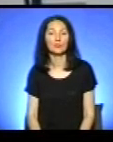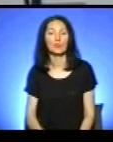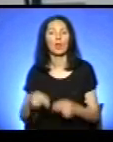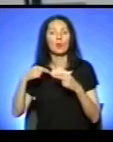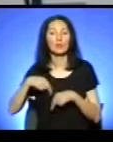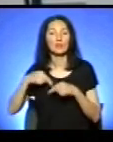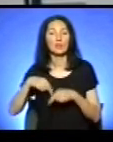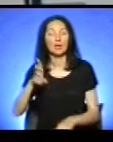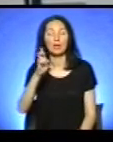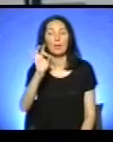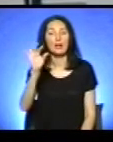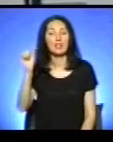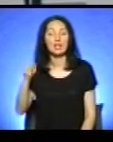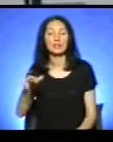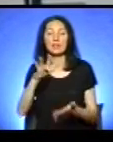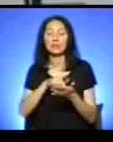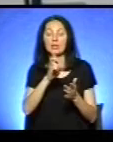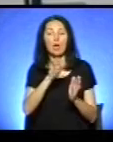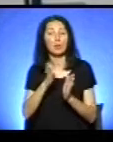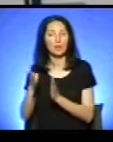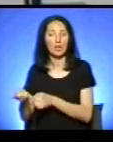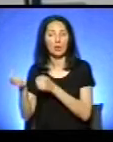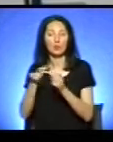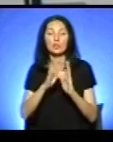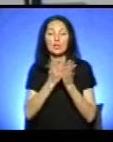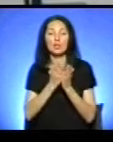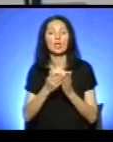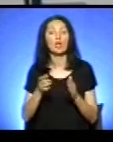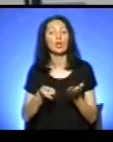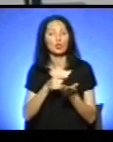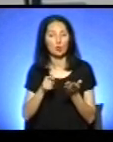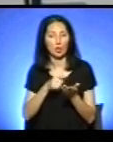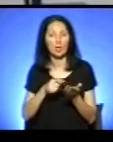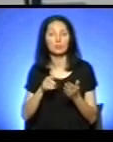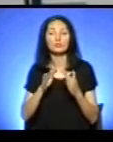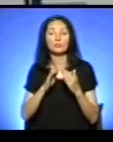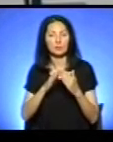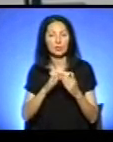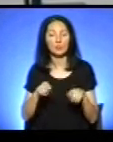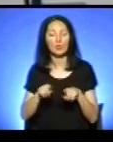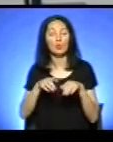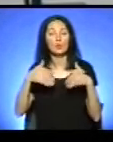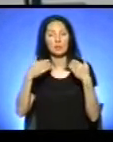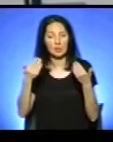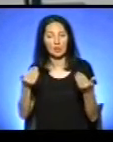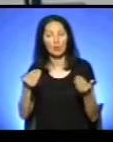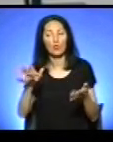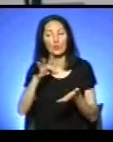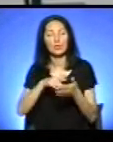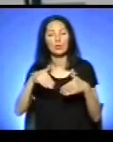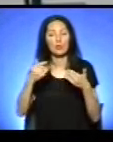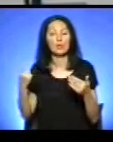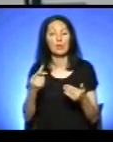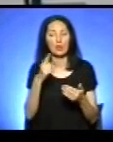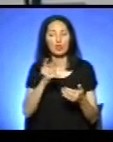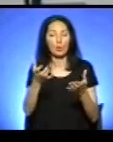Працівники Бережанської міської бібліотеки приносять книги і журнали на дім. Таку ініціативу у місті запровадили вперше. Аби отримати літературу з